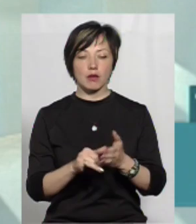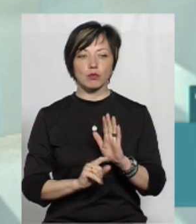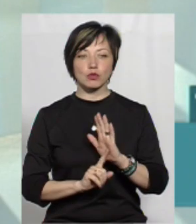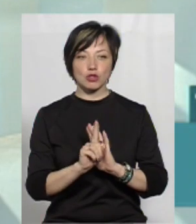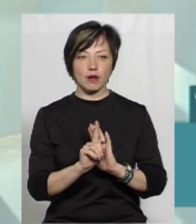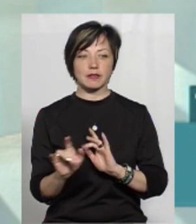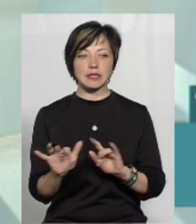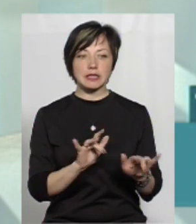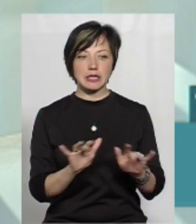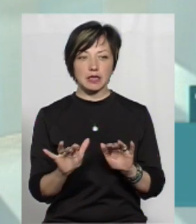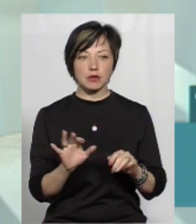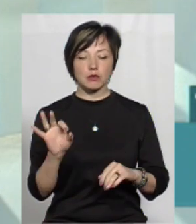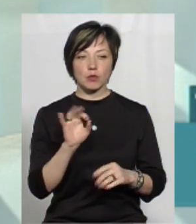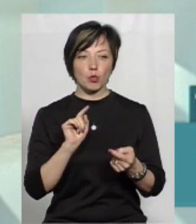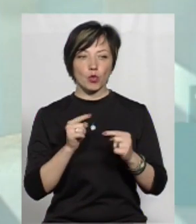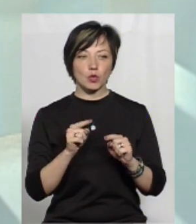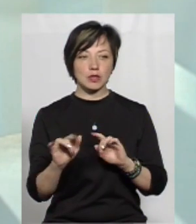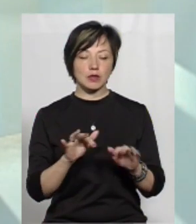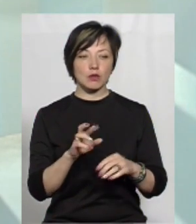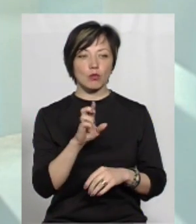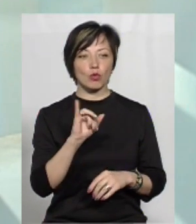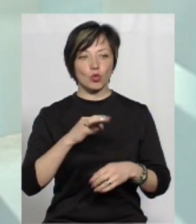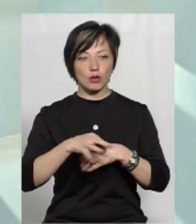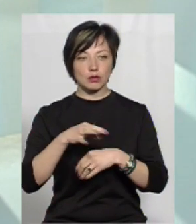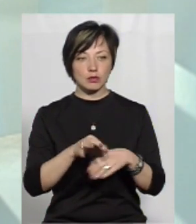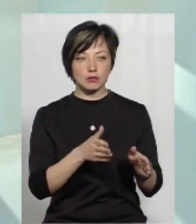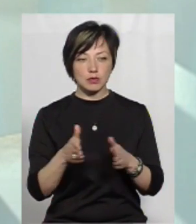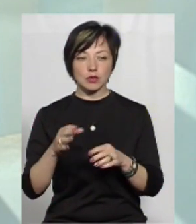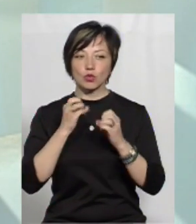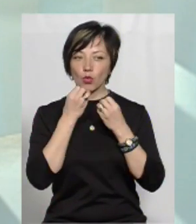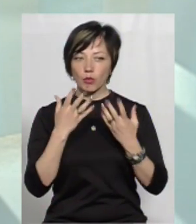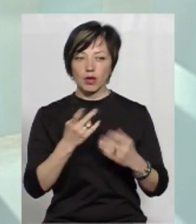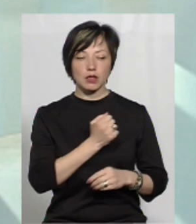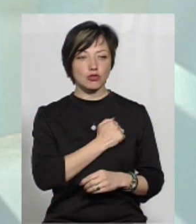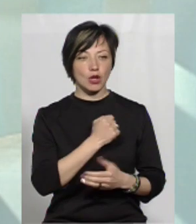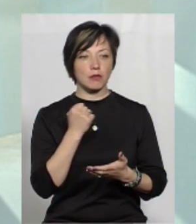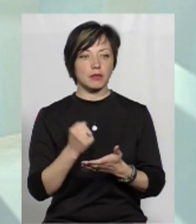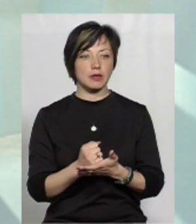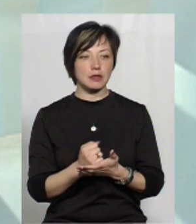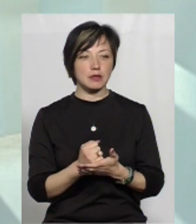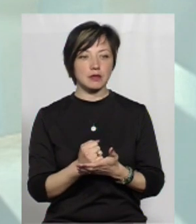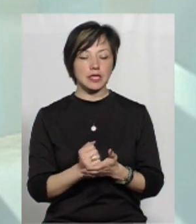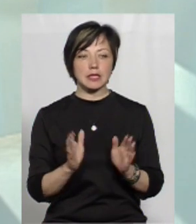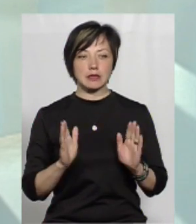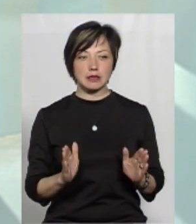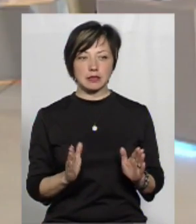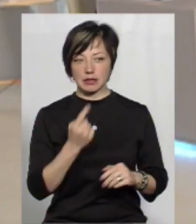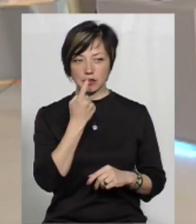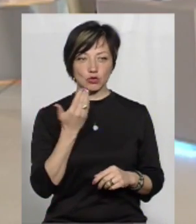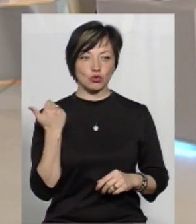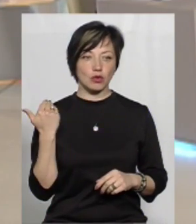почав діяти щодо протидії булінгу, це дуже добре. На жаль, його прийняли тільки